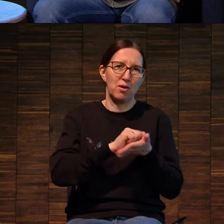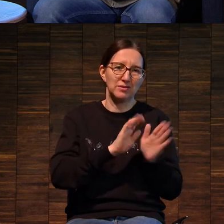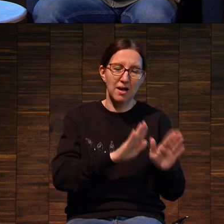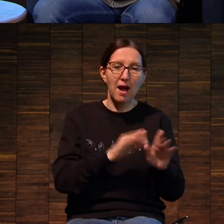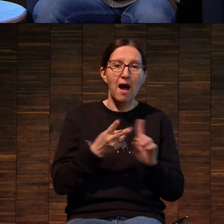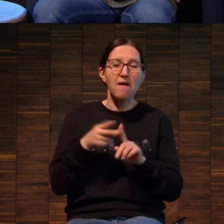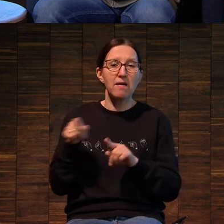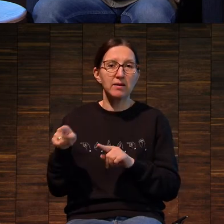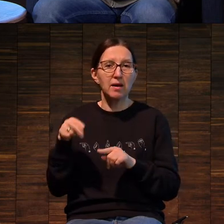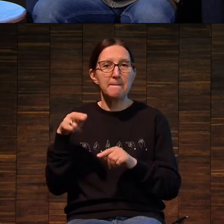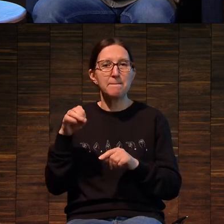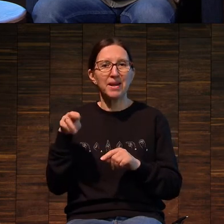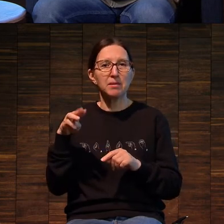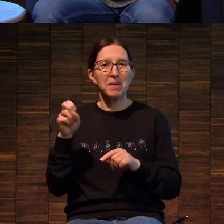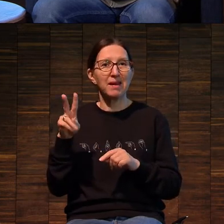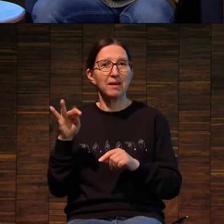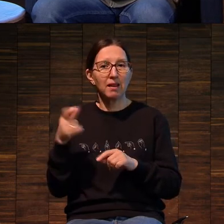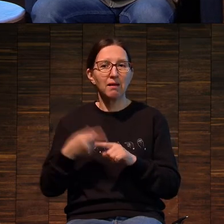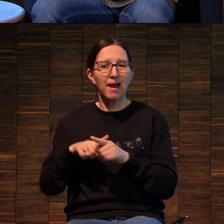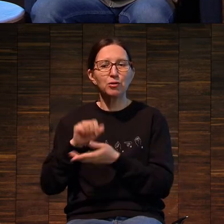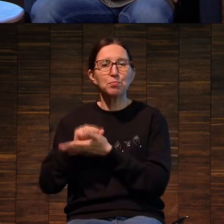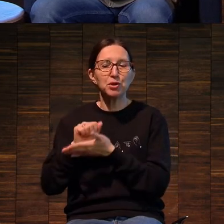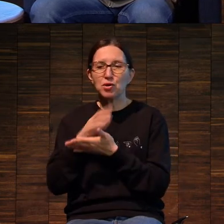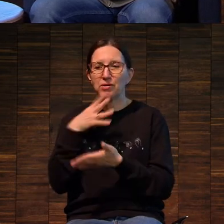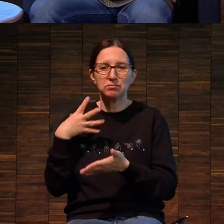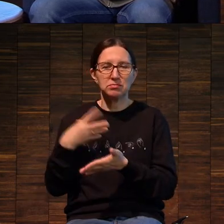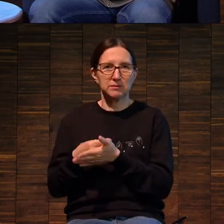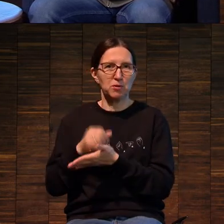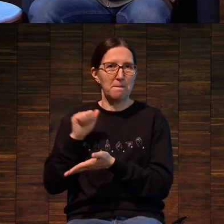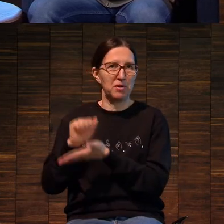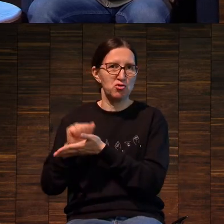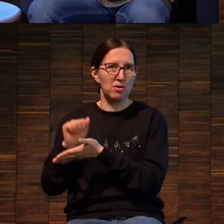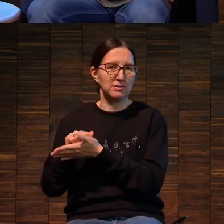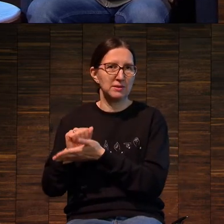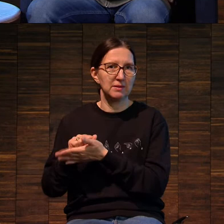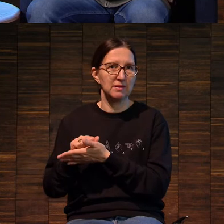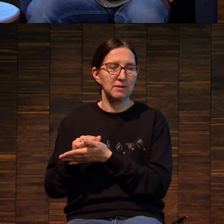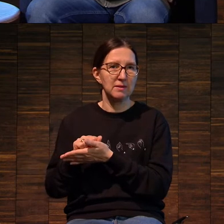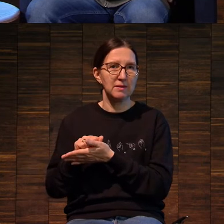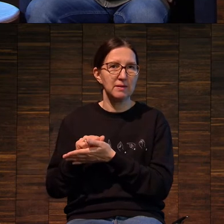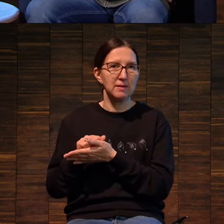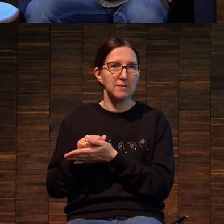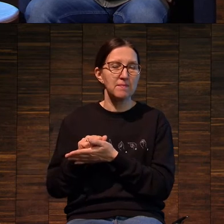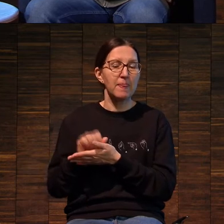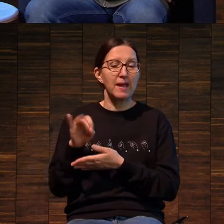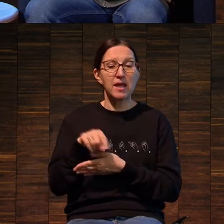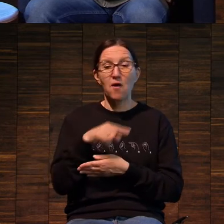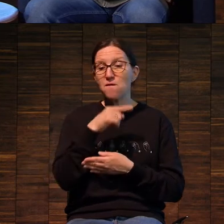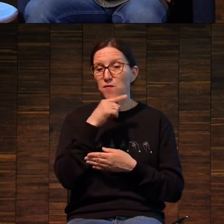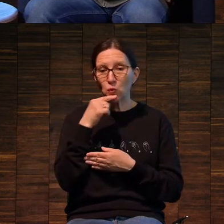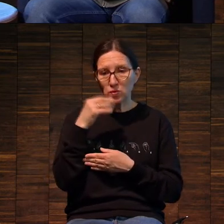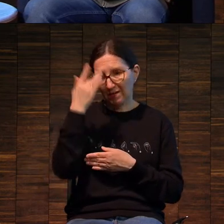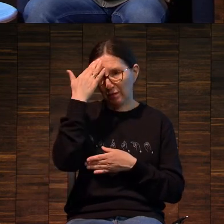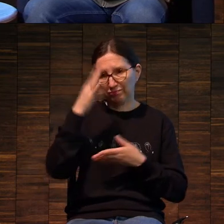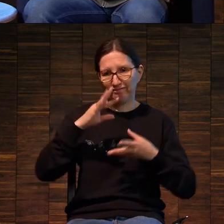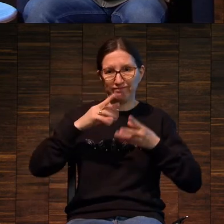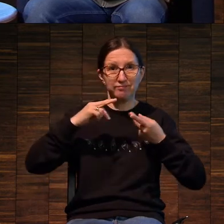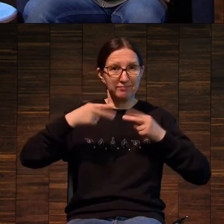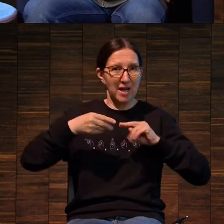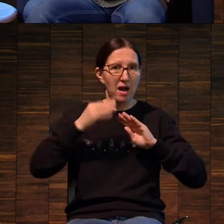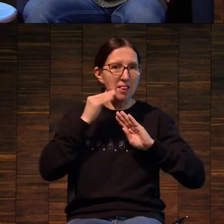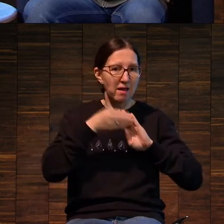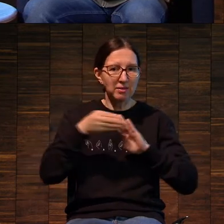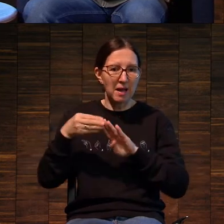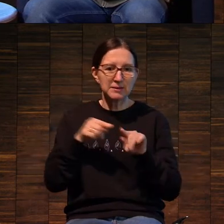и printmaking как печать, авторская печать. В русской коннотации вот этого